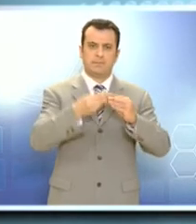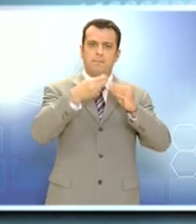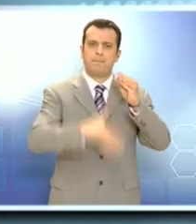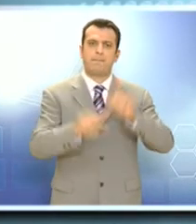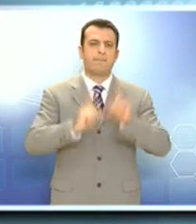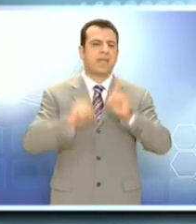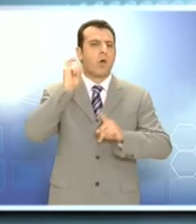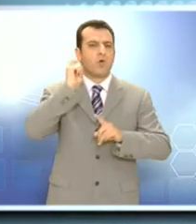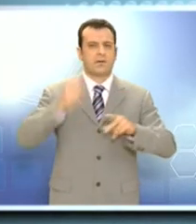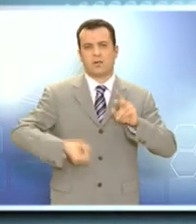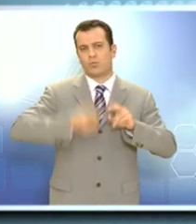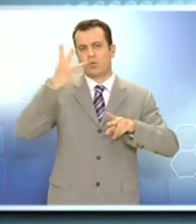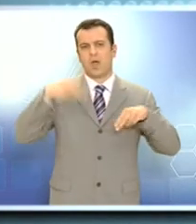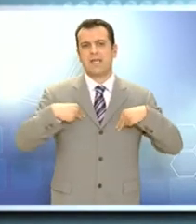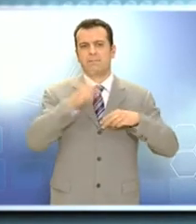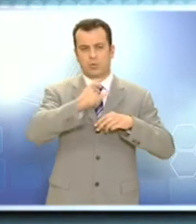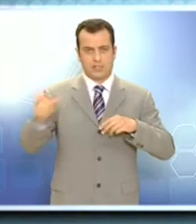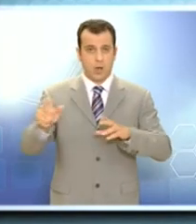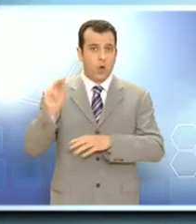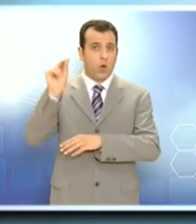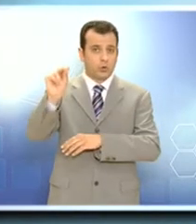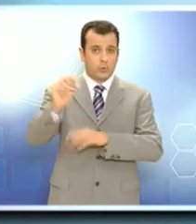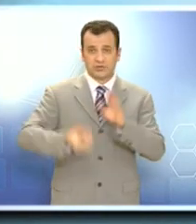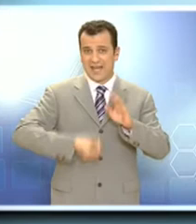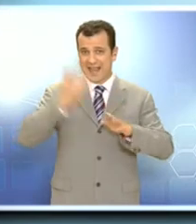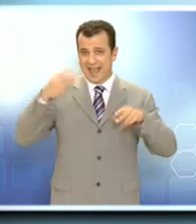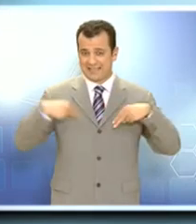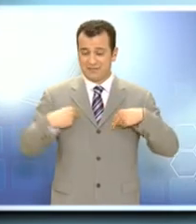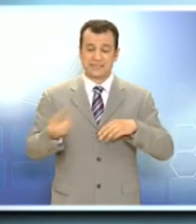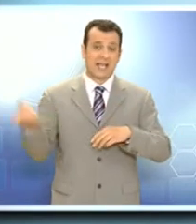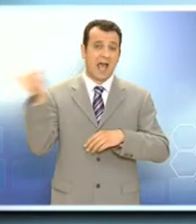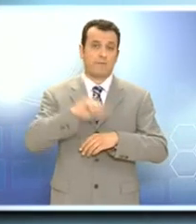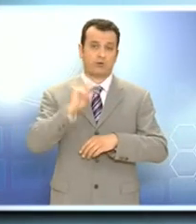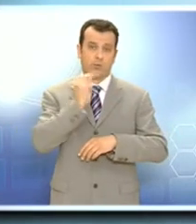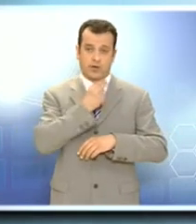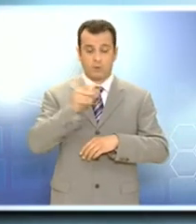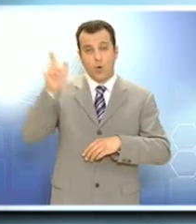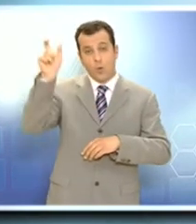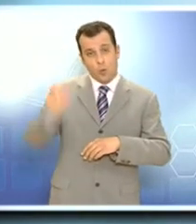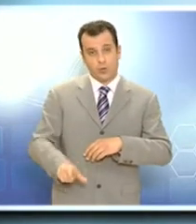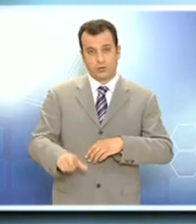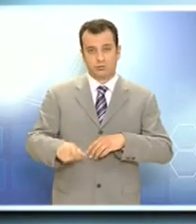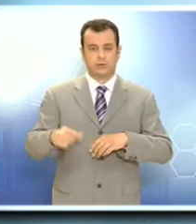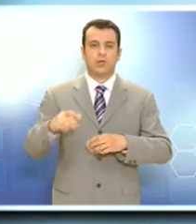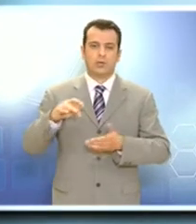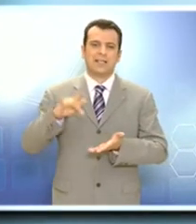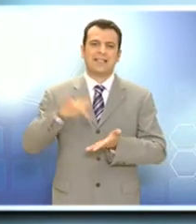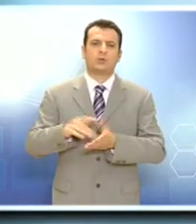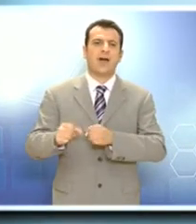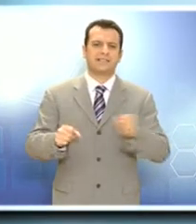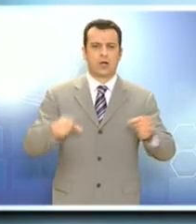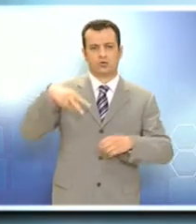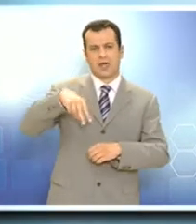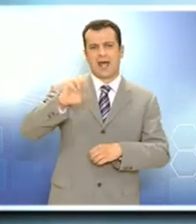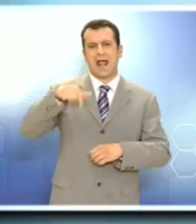ενώ η ορκομοσία της νέας κυβέρνησης πρόκειται πιθανότατα να πραγματοποιηθεί αύριο το απόγευμα. Ο 47χρονος κέντρο αριστερός Λέτα, που